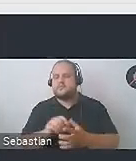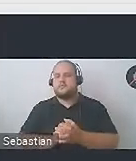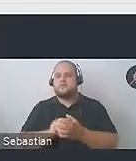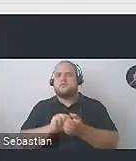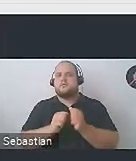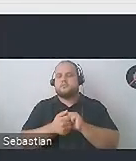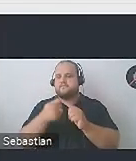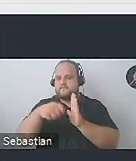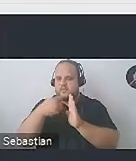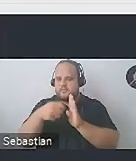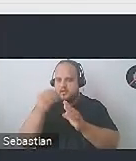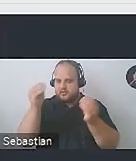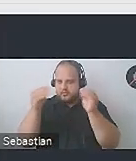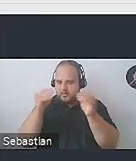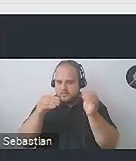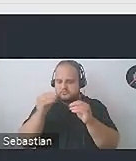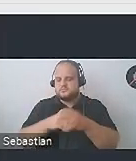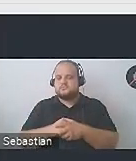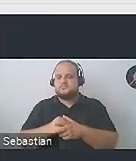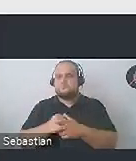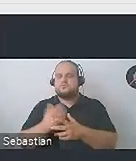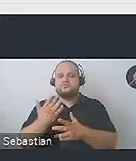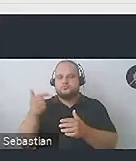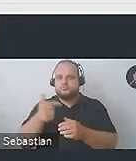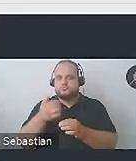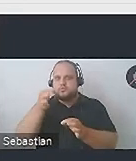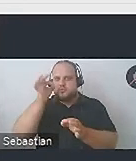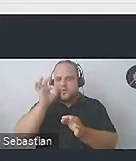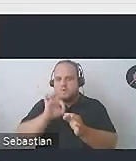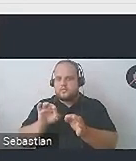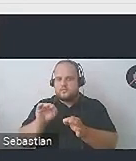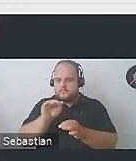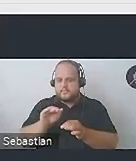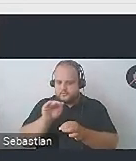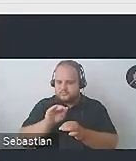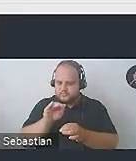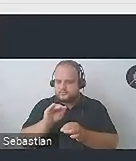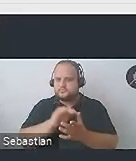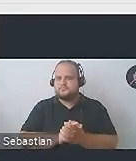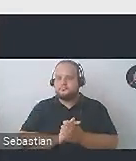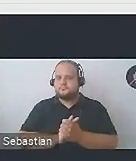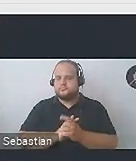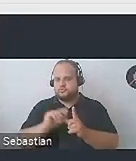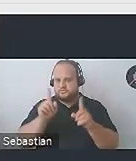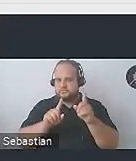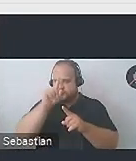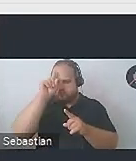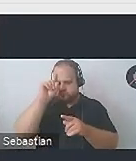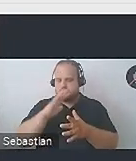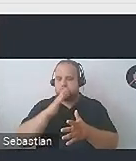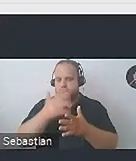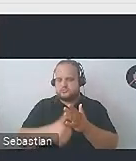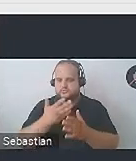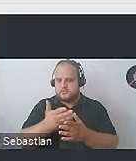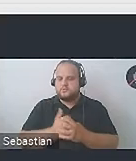jakaś animacja, gdzie muszą mieć bardzo, bardzo precyzyjne ruchy, potrafią czasem korzystać z takiego trackballa,